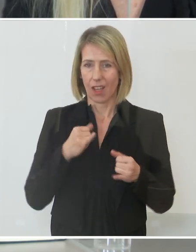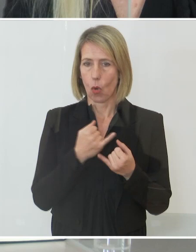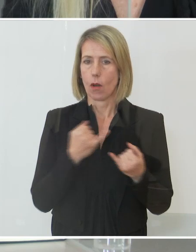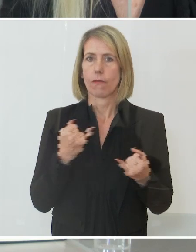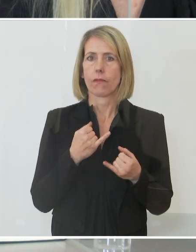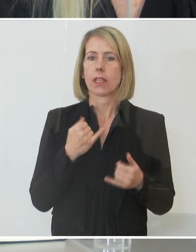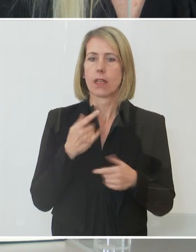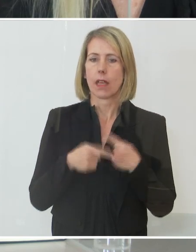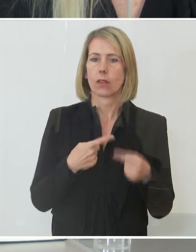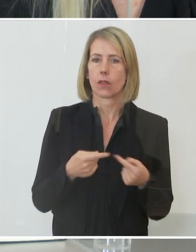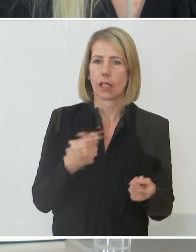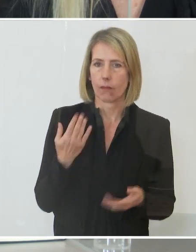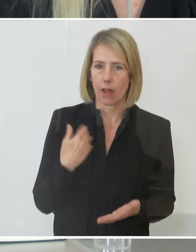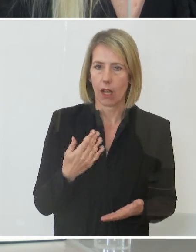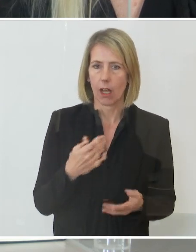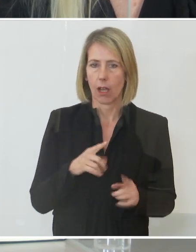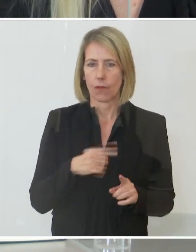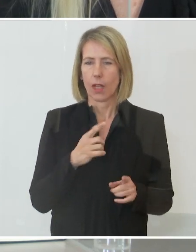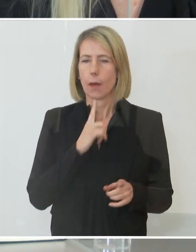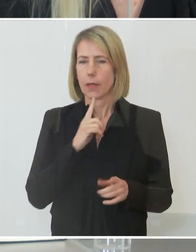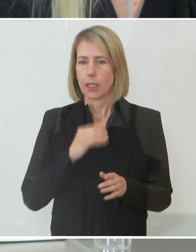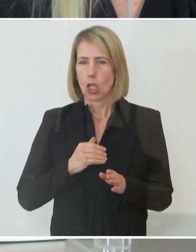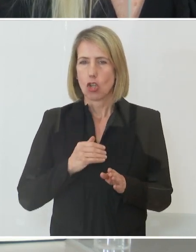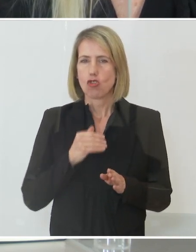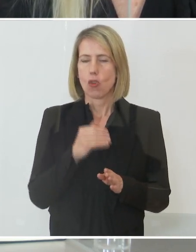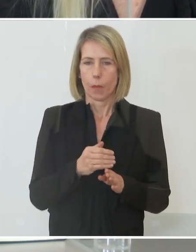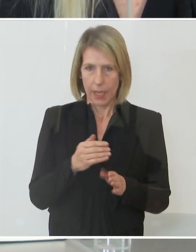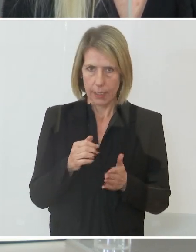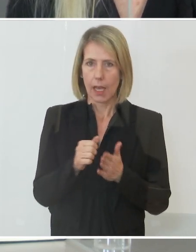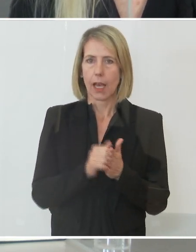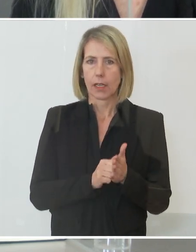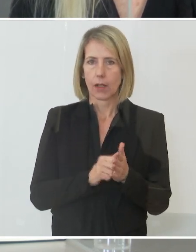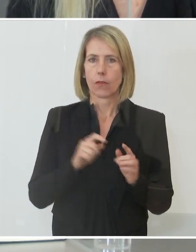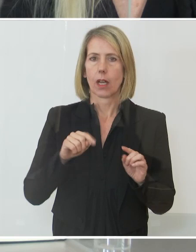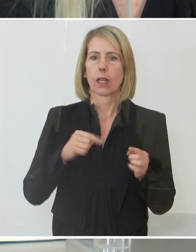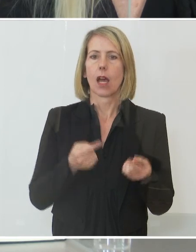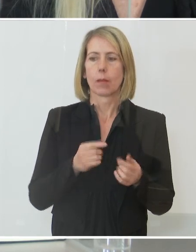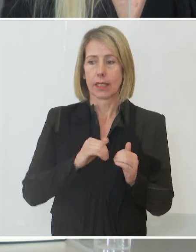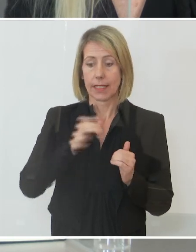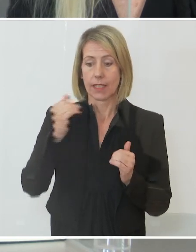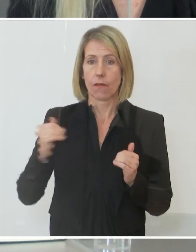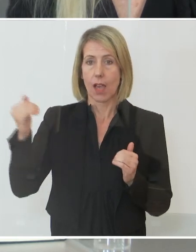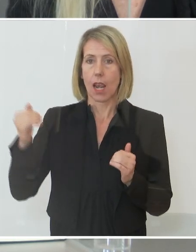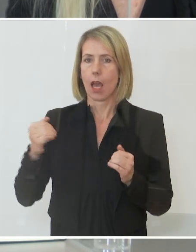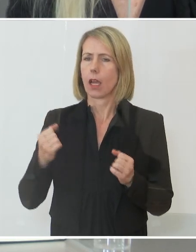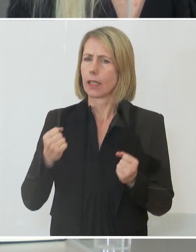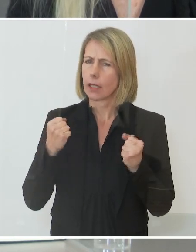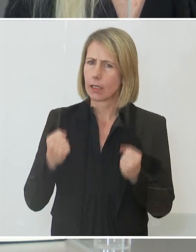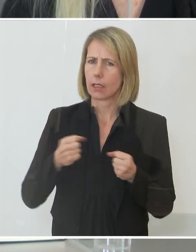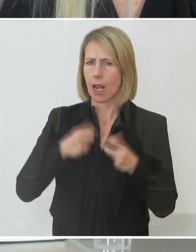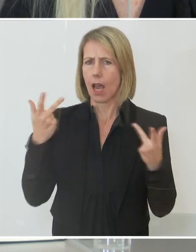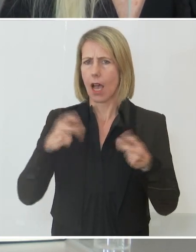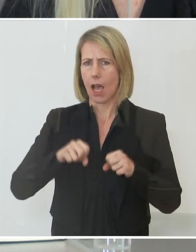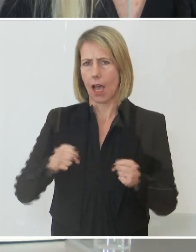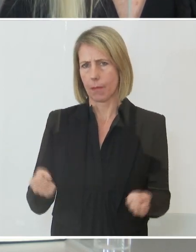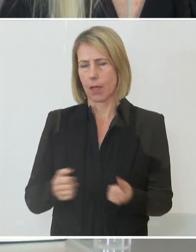dran gewesen, was diese Welle betraf, aber das ist deutlich eingebrochen und das geht in die richtige Richtung.